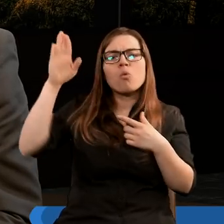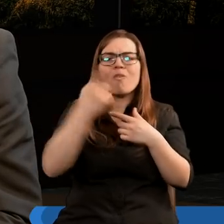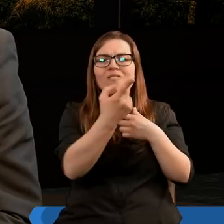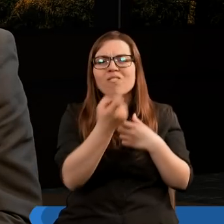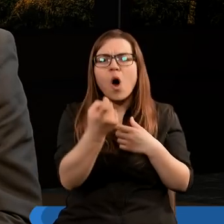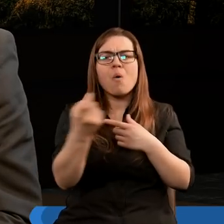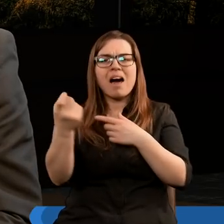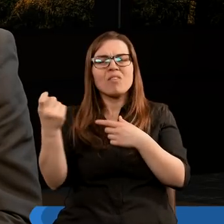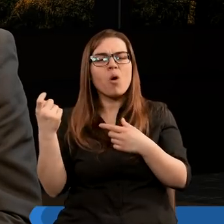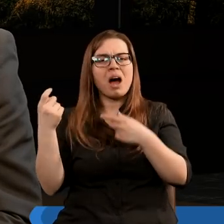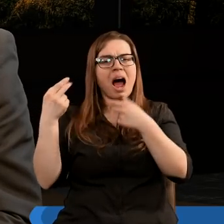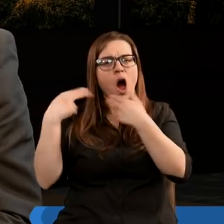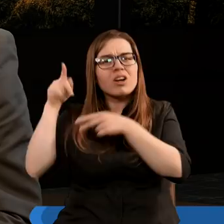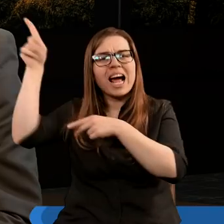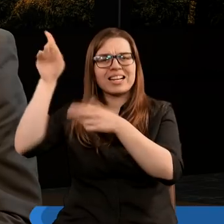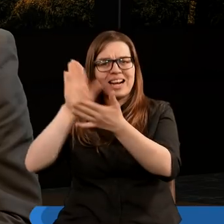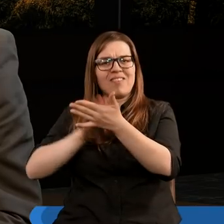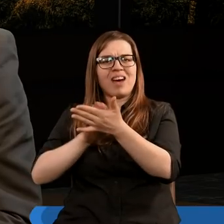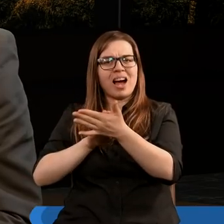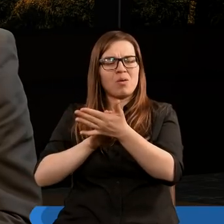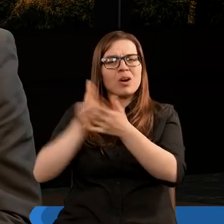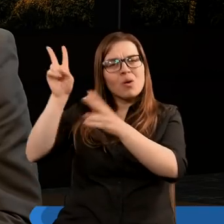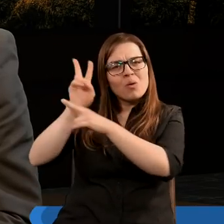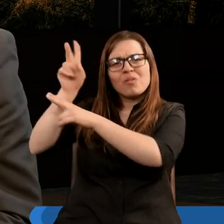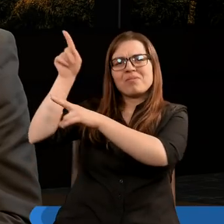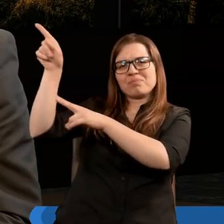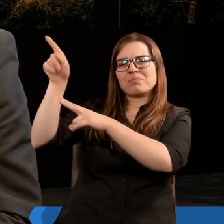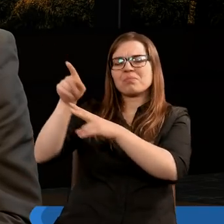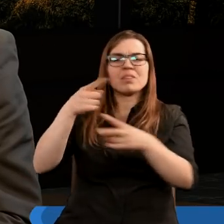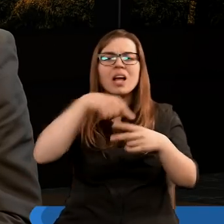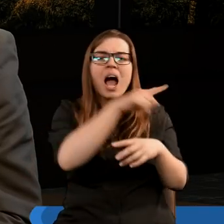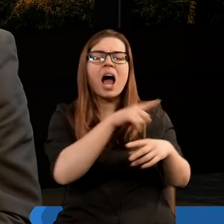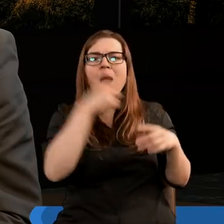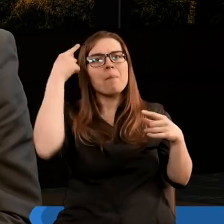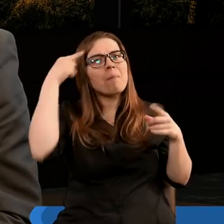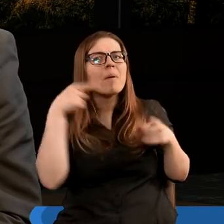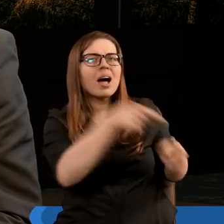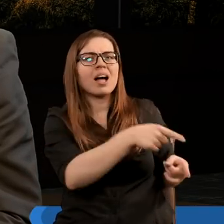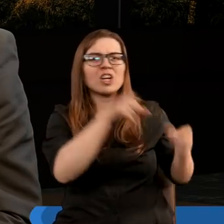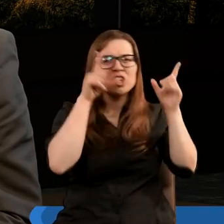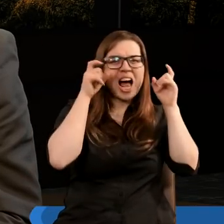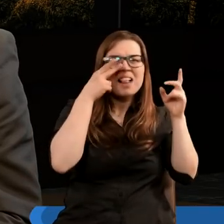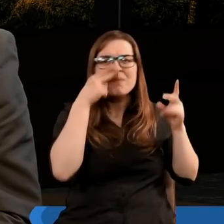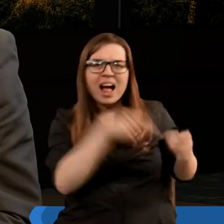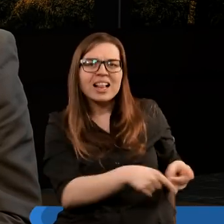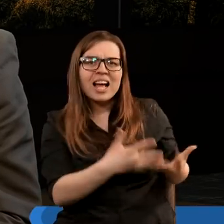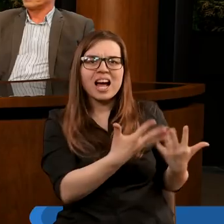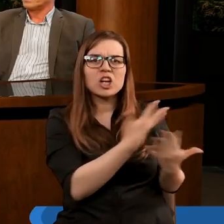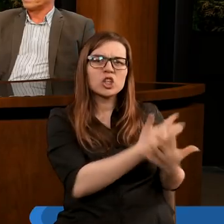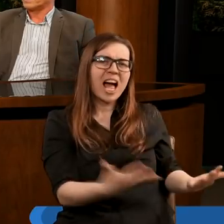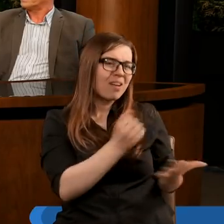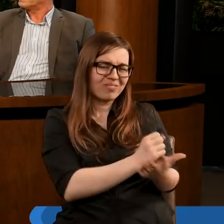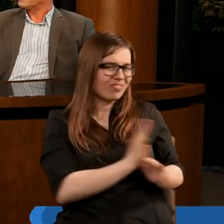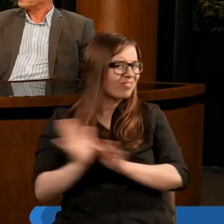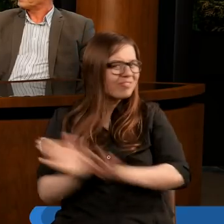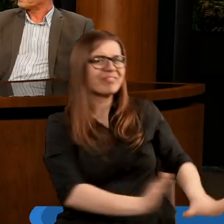bójcie się Boga, oddajcie Mu chwałę, przestańcie żyć cieleśnie, przestańcie patrzeć na te sprawy